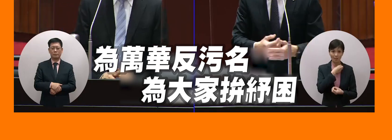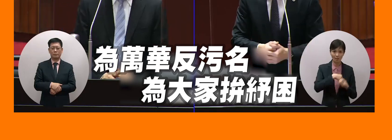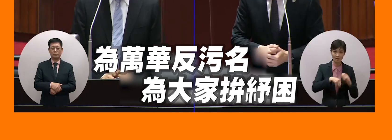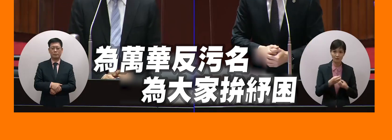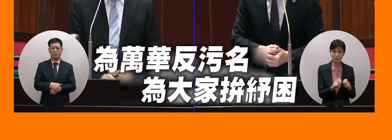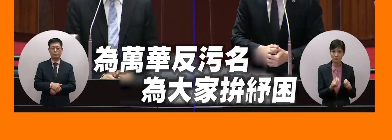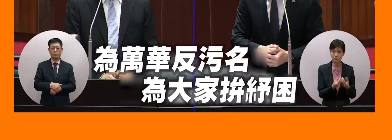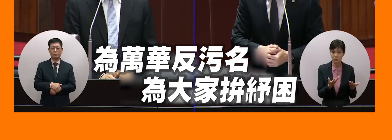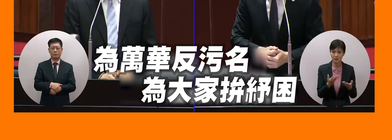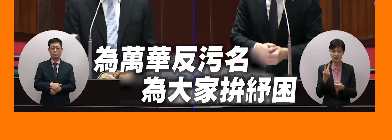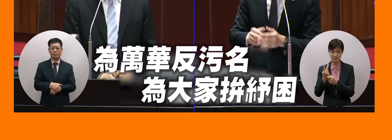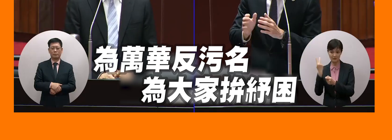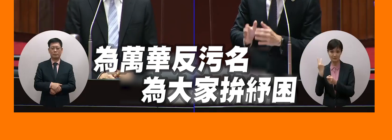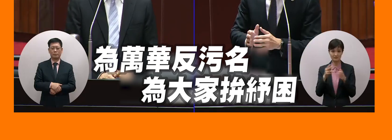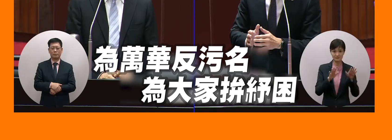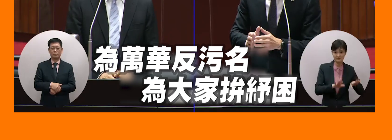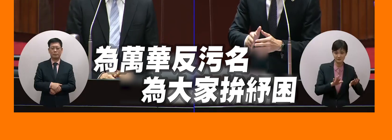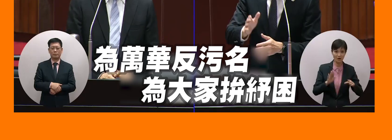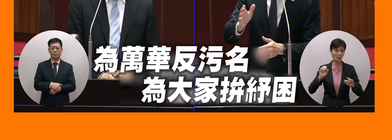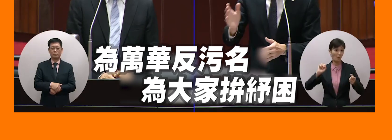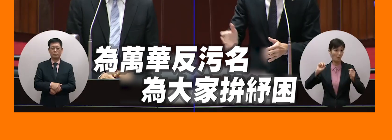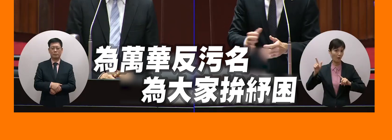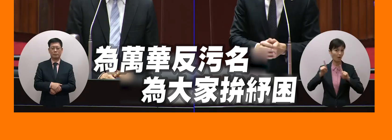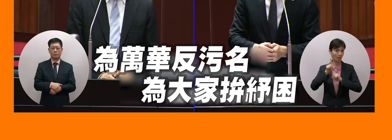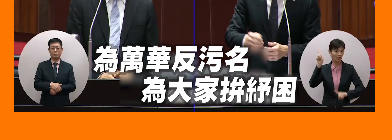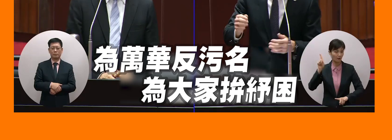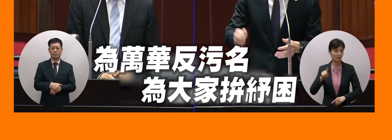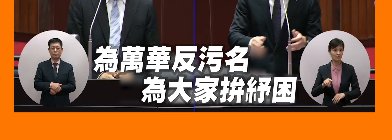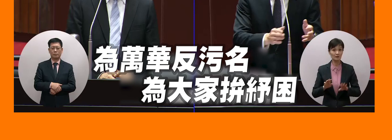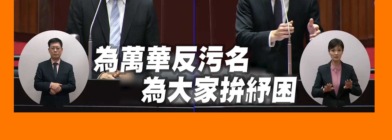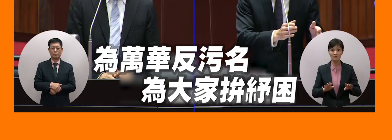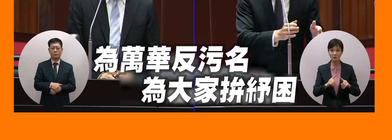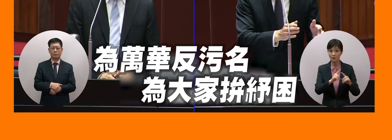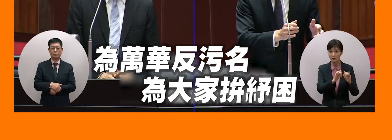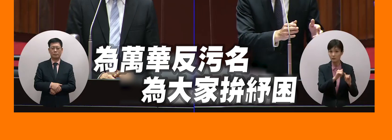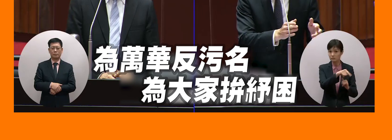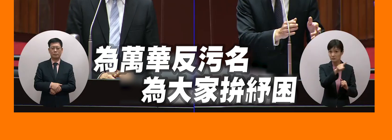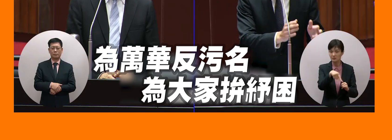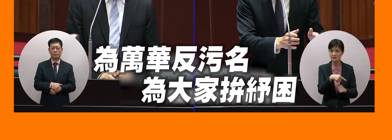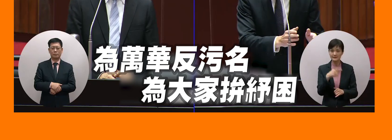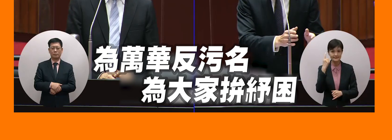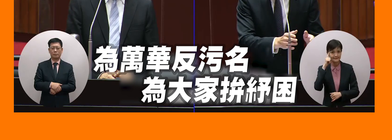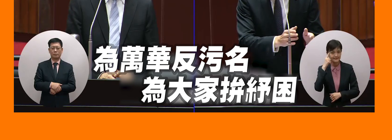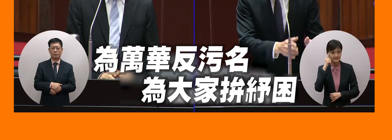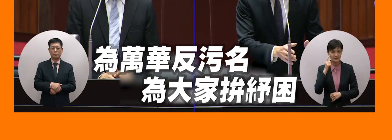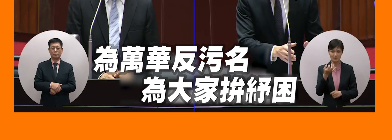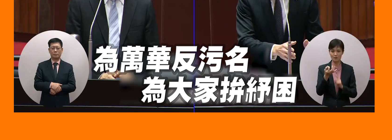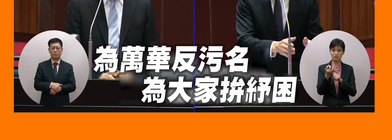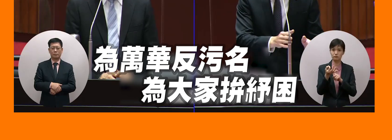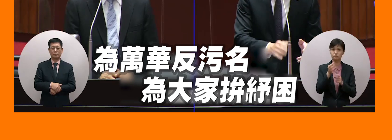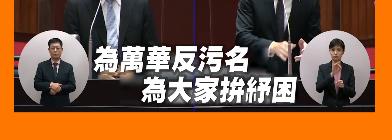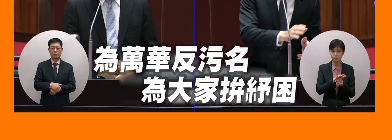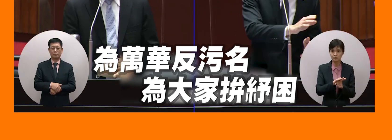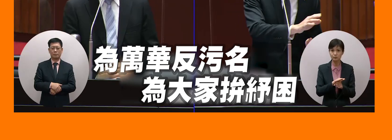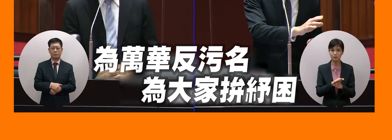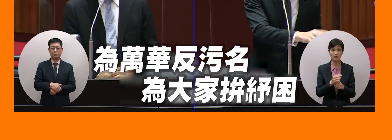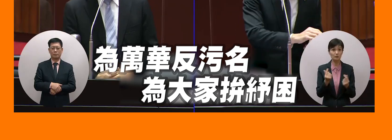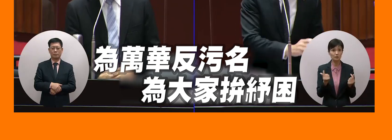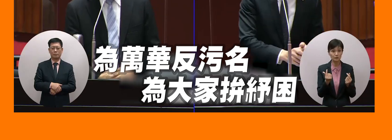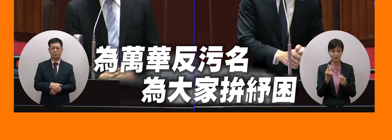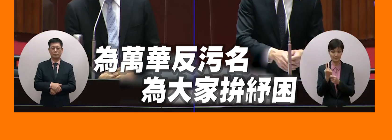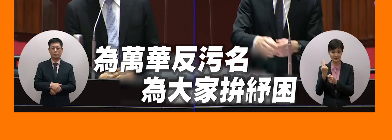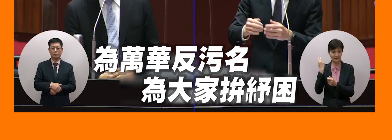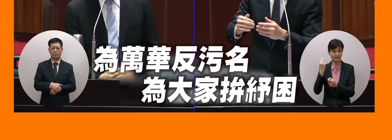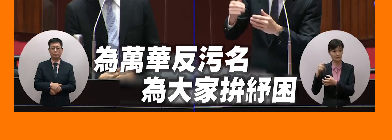年前到現在就已經差了很多所以說其實有的人也在說你其實可以跟補助跟店家一樣除了比到